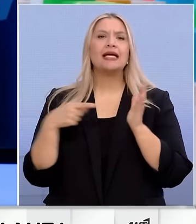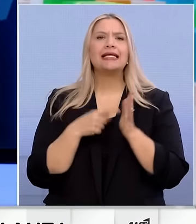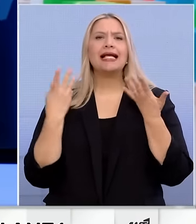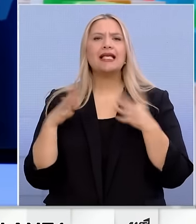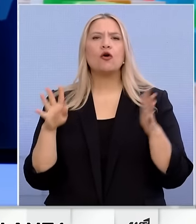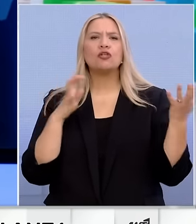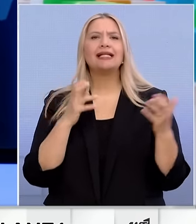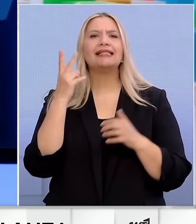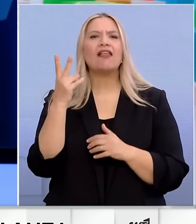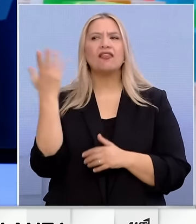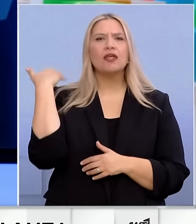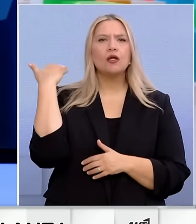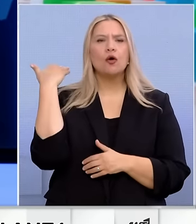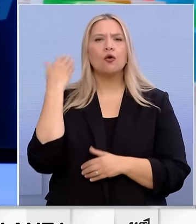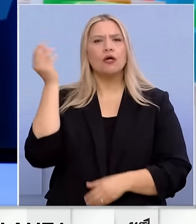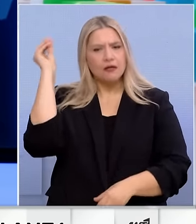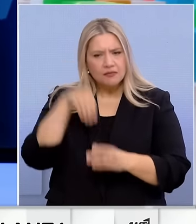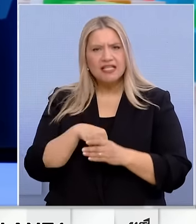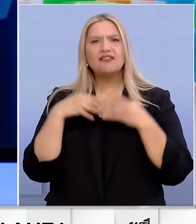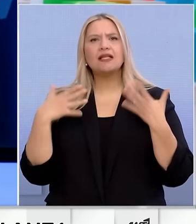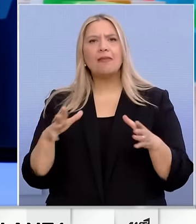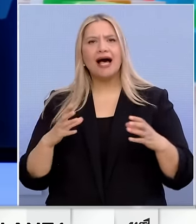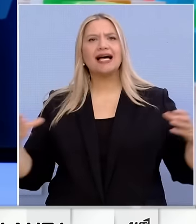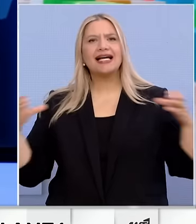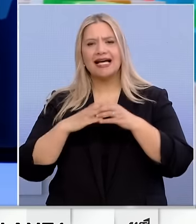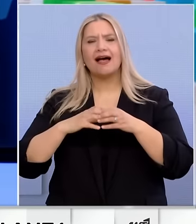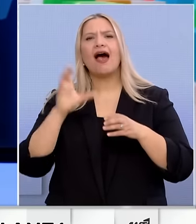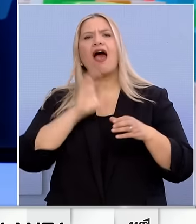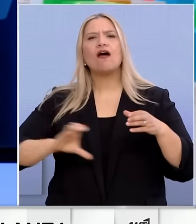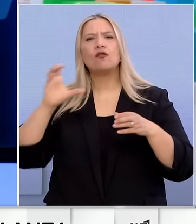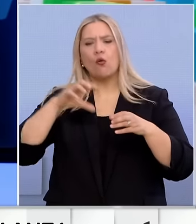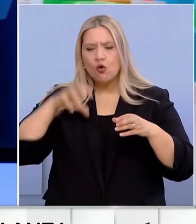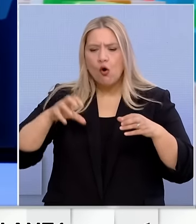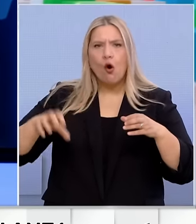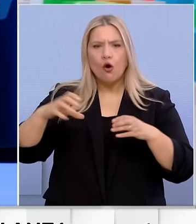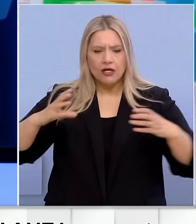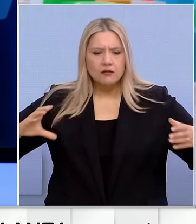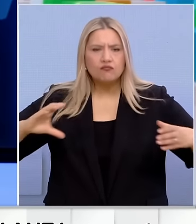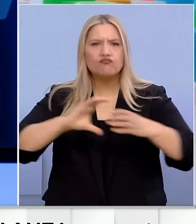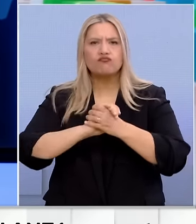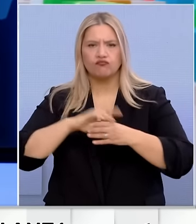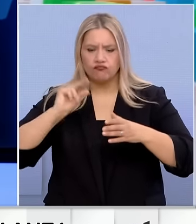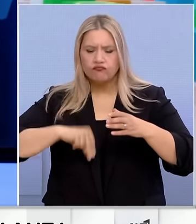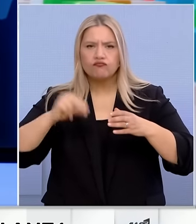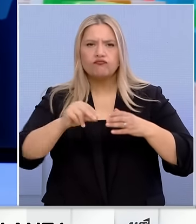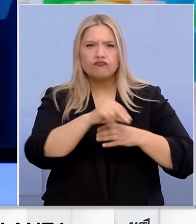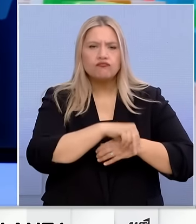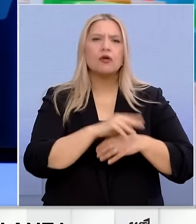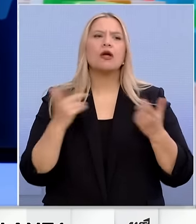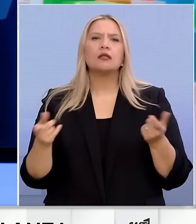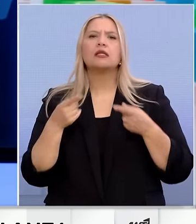η υπερψήφιση της συνθήκης του ΜΑΣΤΙΚΤΟ που σήμανε την ελευθερία κίνησης εμπορευμάτων,